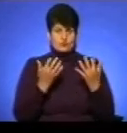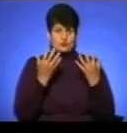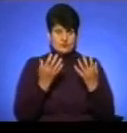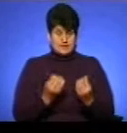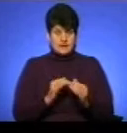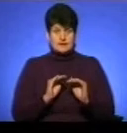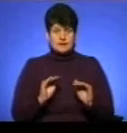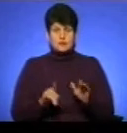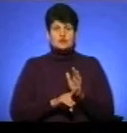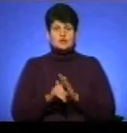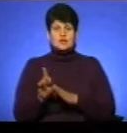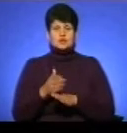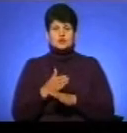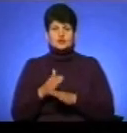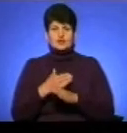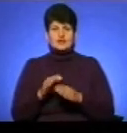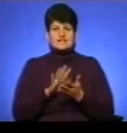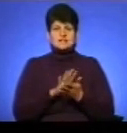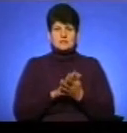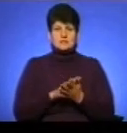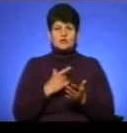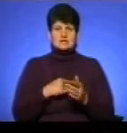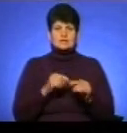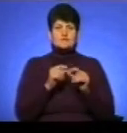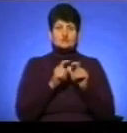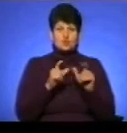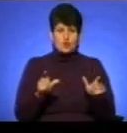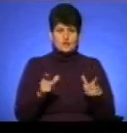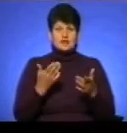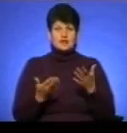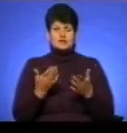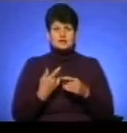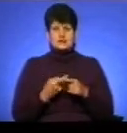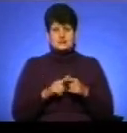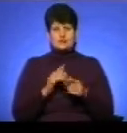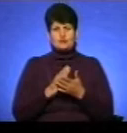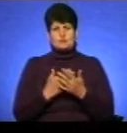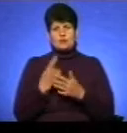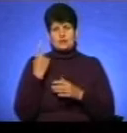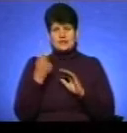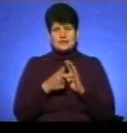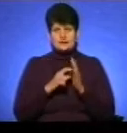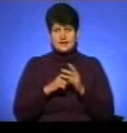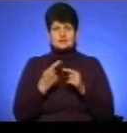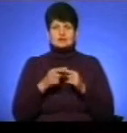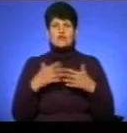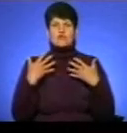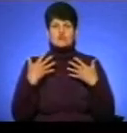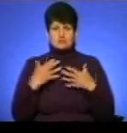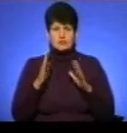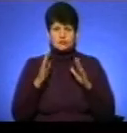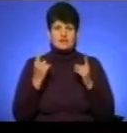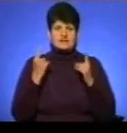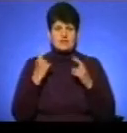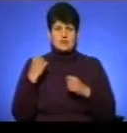учні почали сортувати сміття і у себе в школі. Якщо це буде, наприклад, хоча б один клас, це вже буде, скажімо,